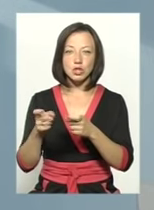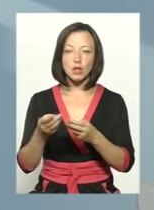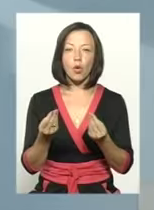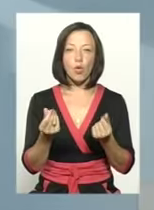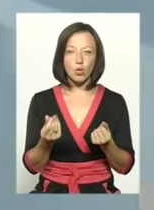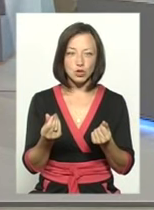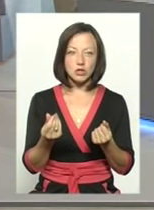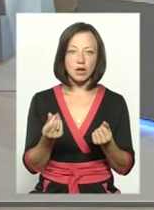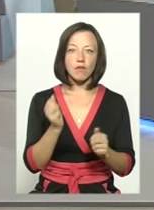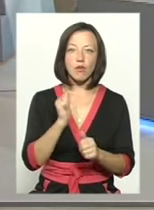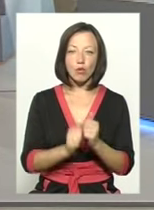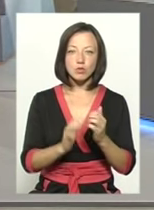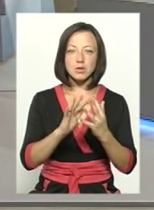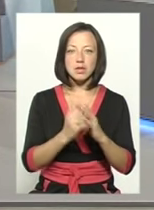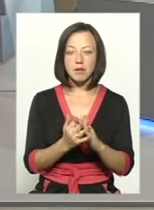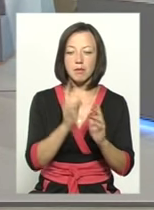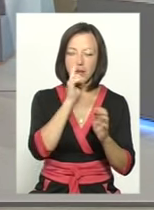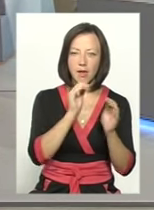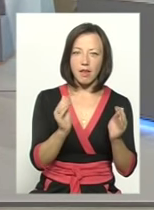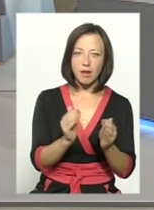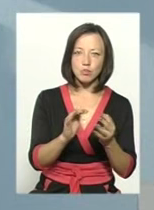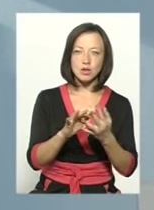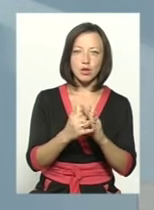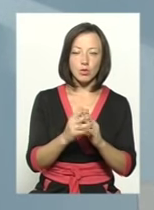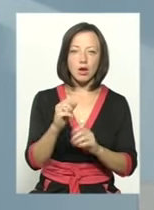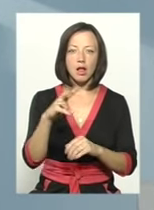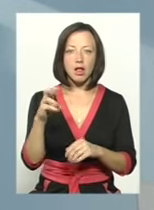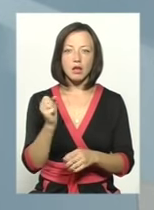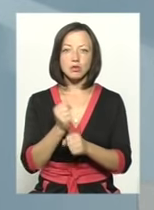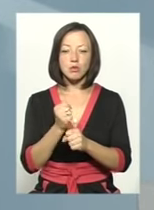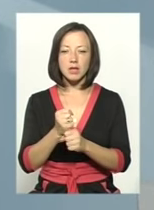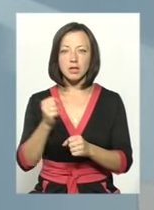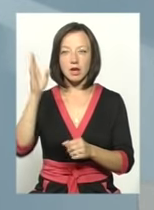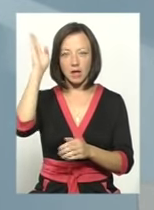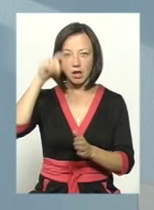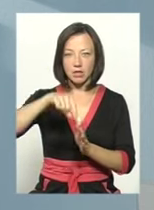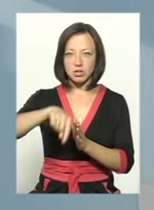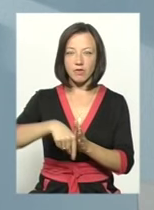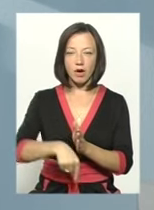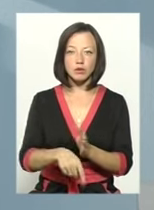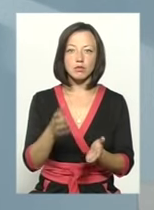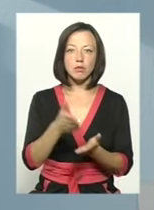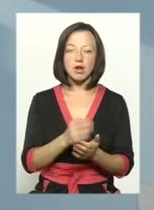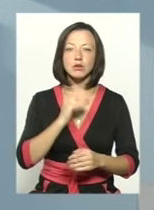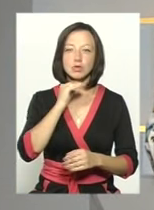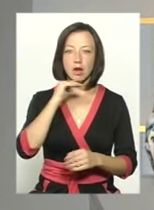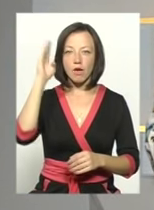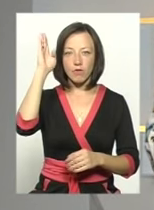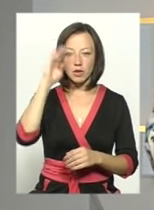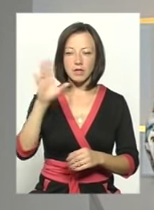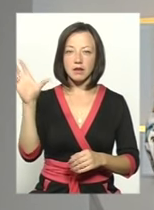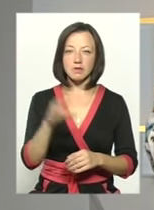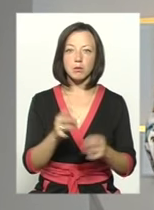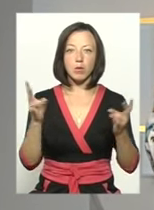кошти і в кожному селу, малесенькому селу, але зробити скважину, щоб люди мали достатньо води на всі їхні